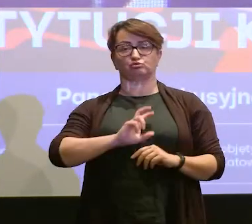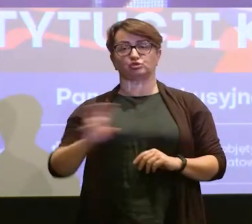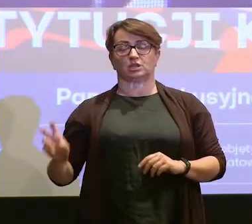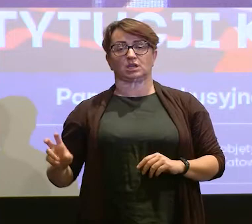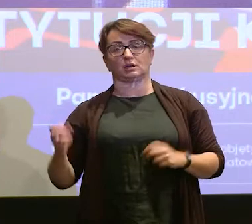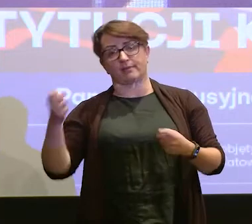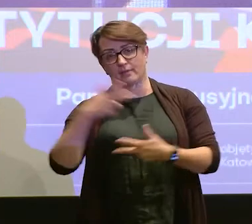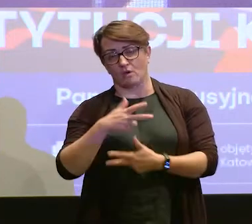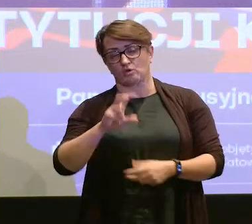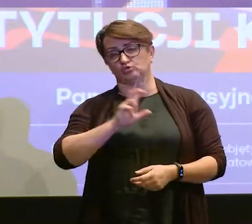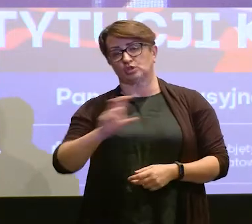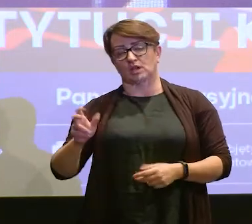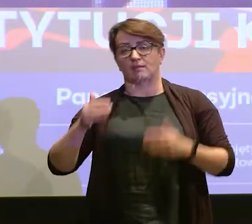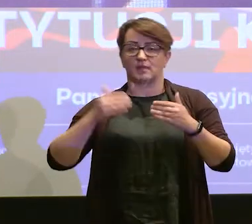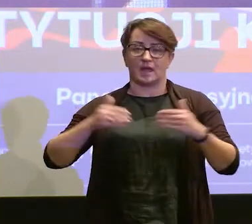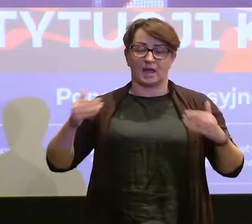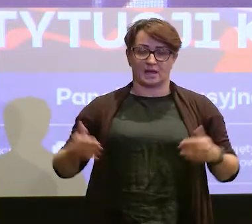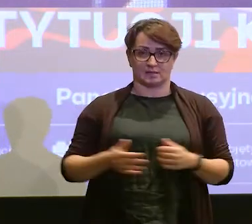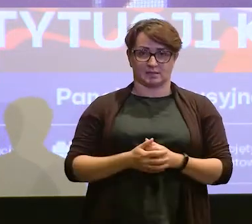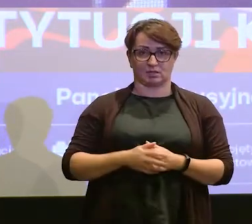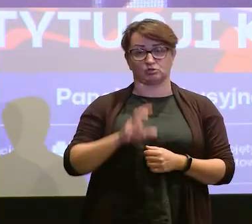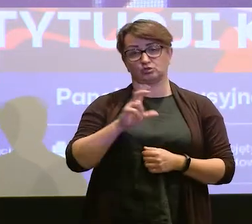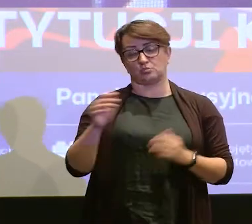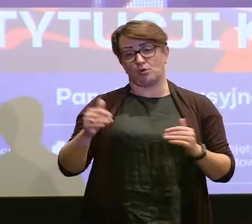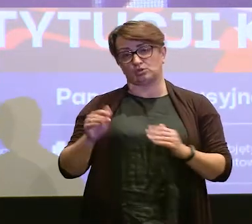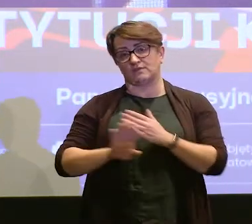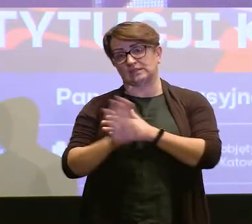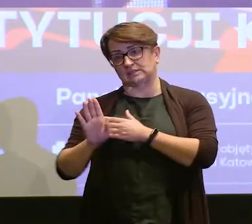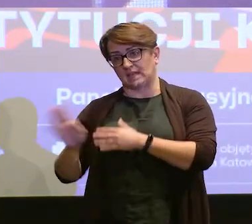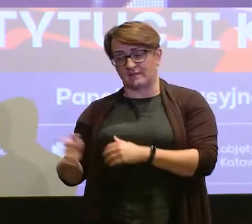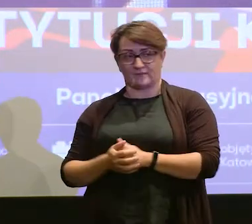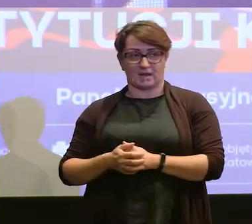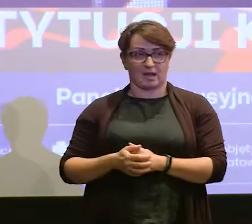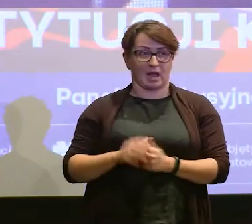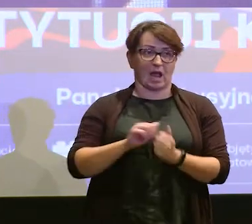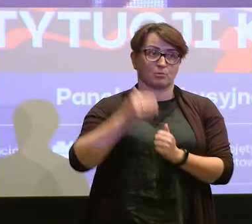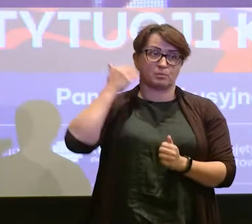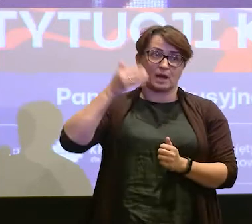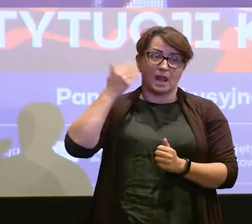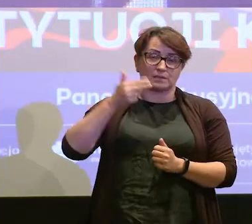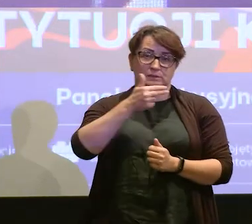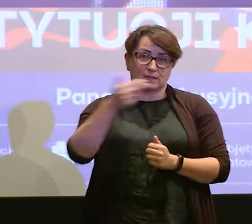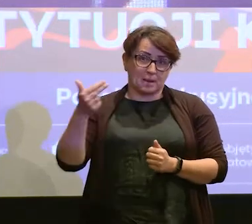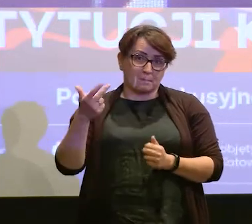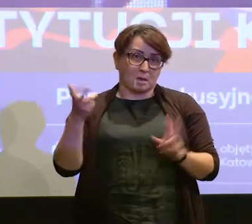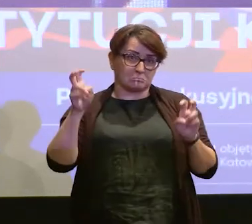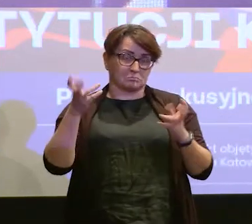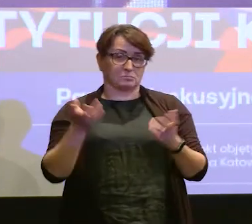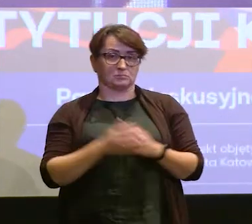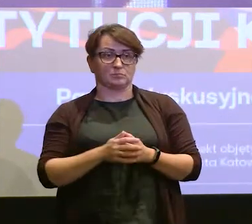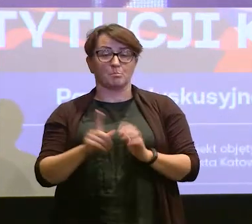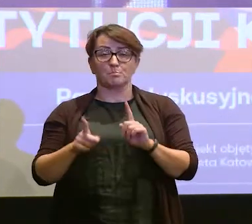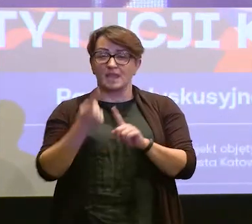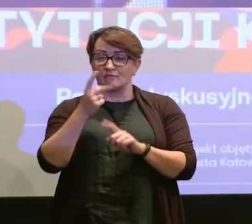czy to jest kino, czy to jest teatr, czy to jest jakaś wystawa, może prelekcja na jakiś temat. To